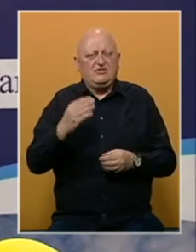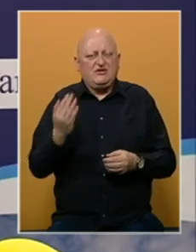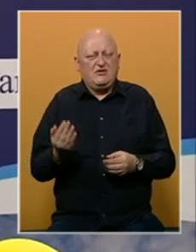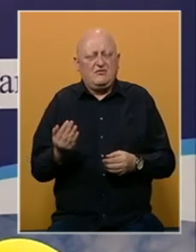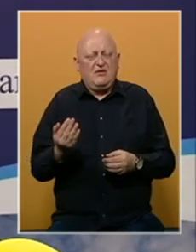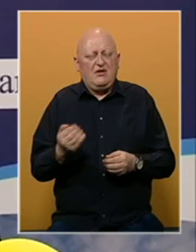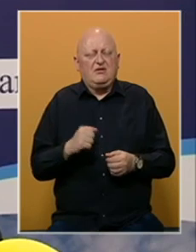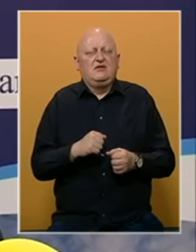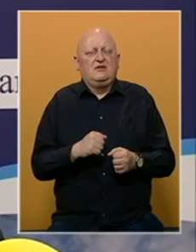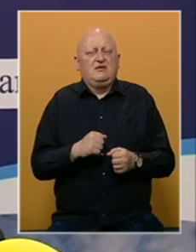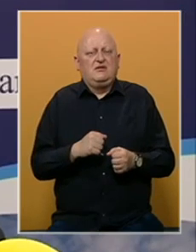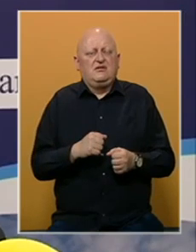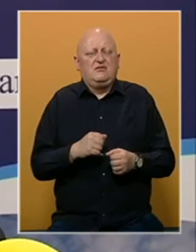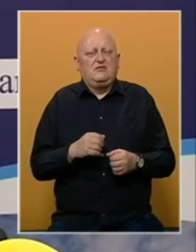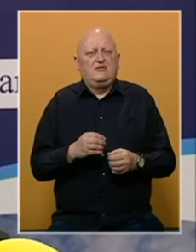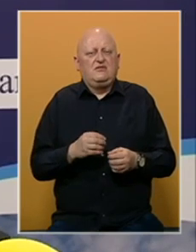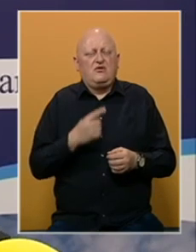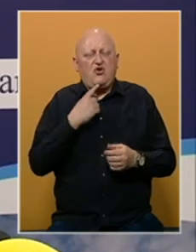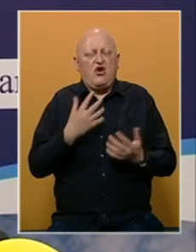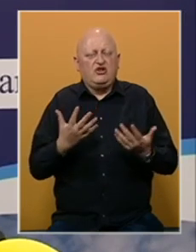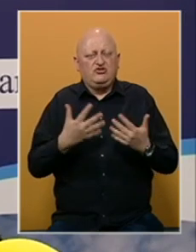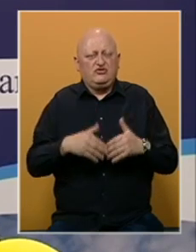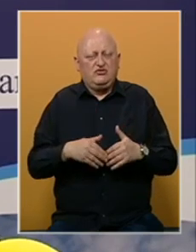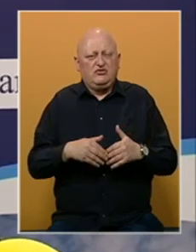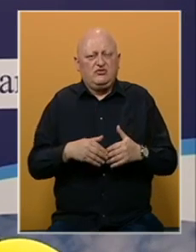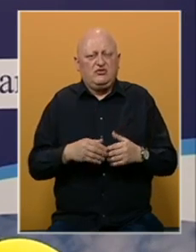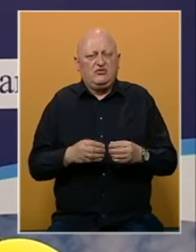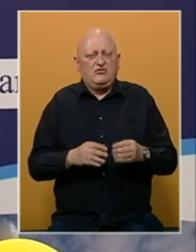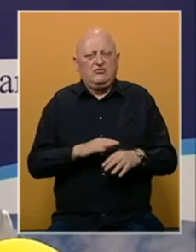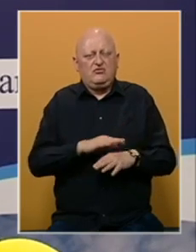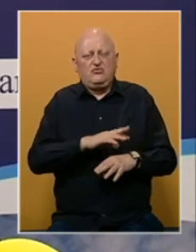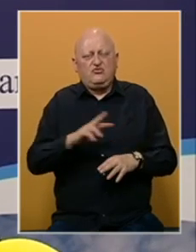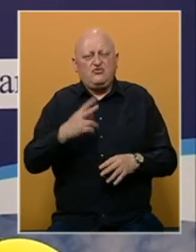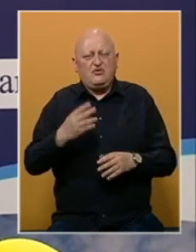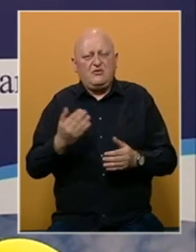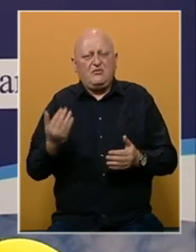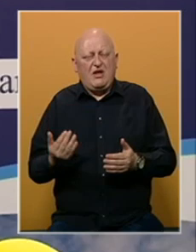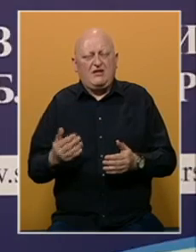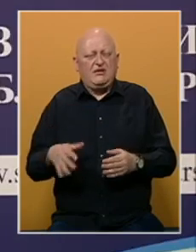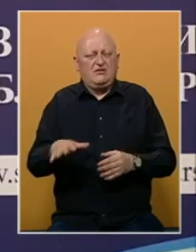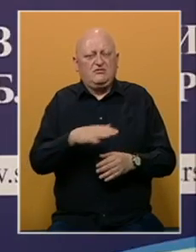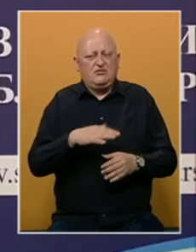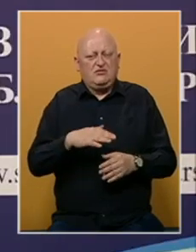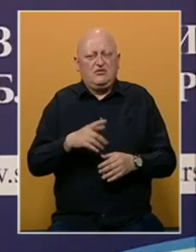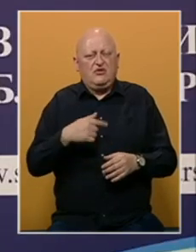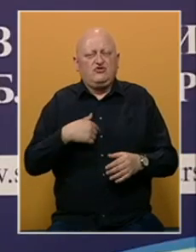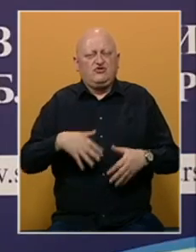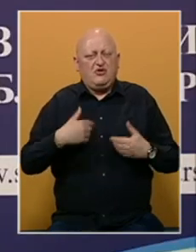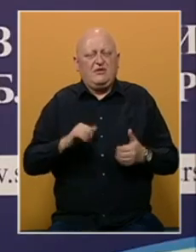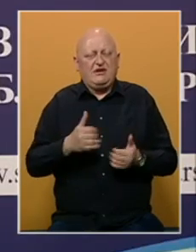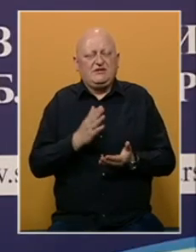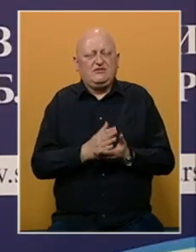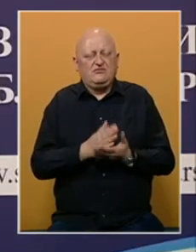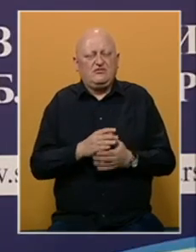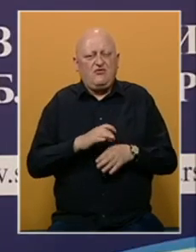koja će automatski urati povećanje svih drugih plata u realnom sektoru. Ono što me raduje jeste činjenica